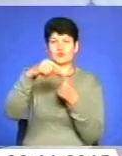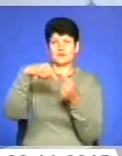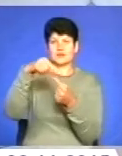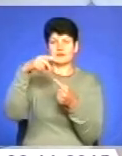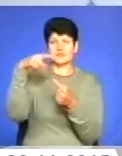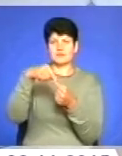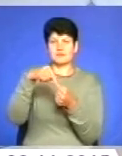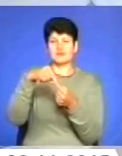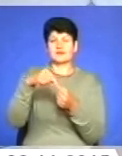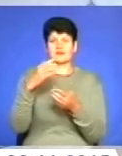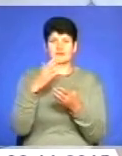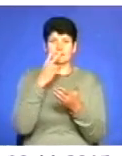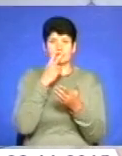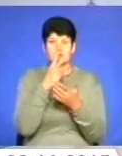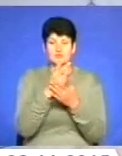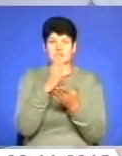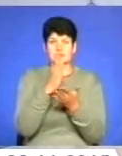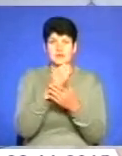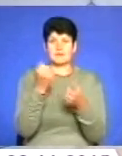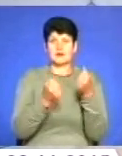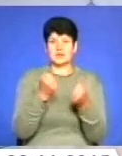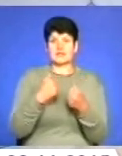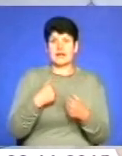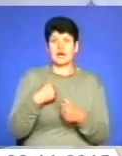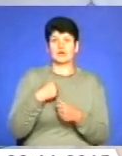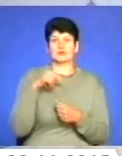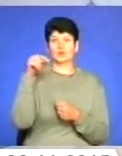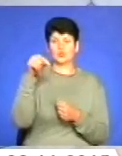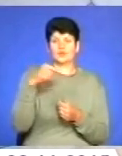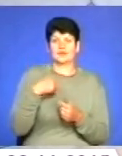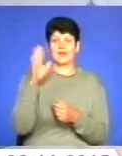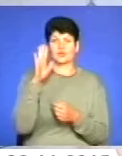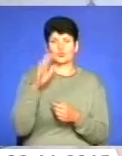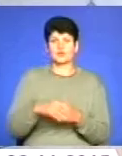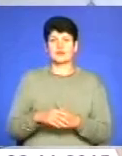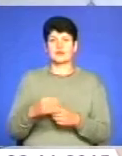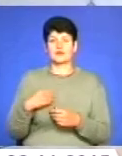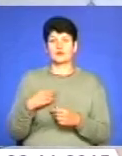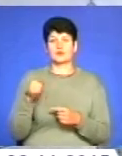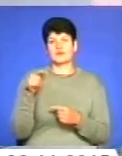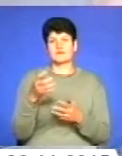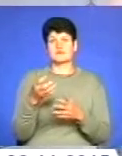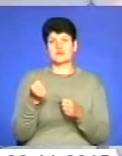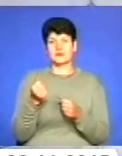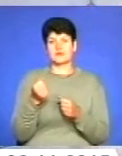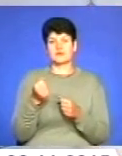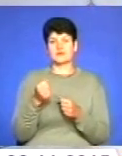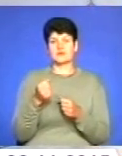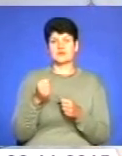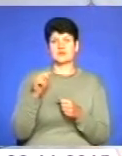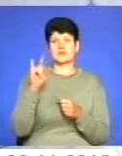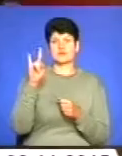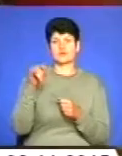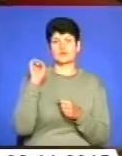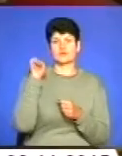Дивіться, а є стоїн машина. І він каже, я тут, я тут. Ну, я туди взяла, отого через вікно та